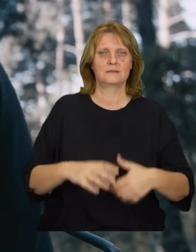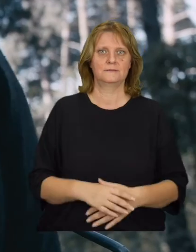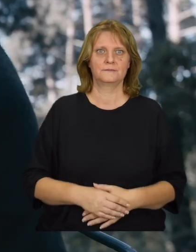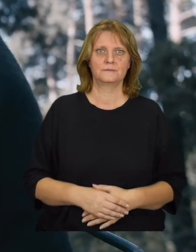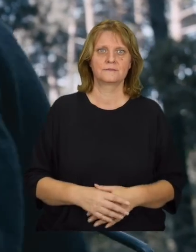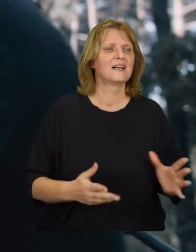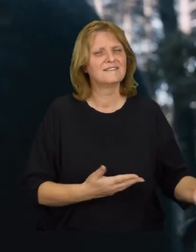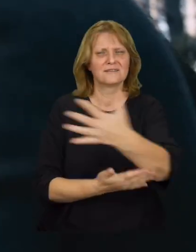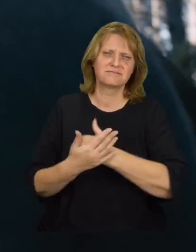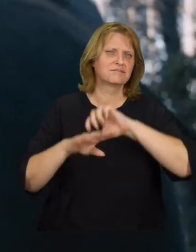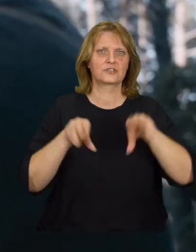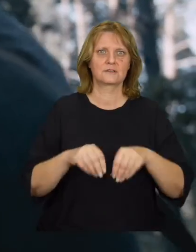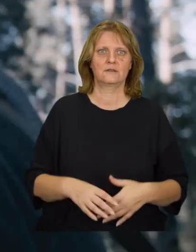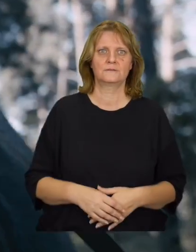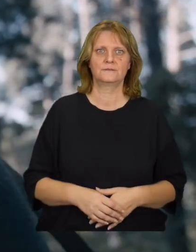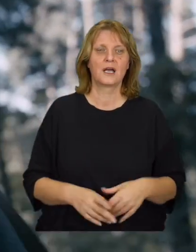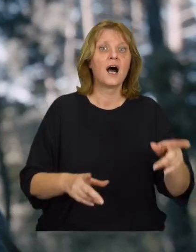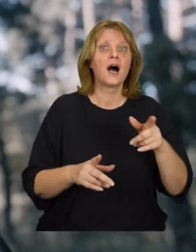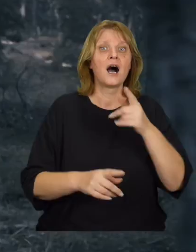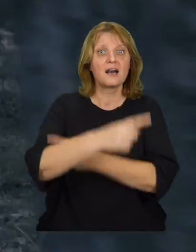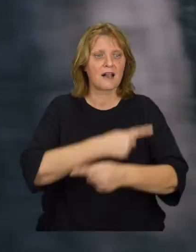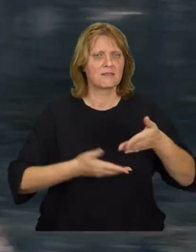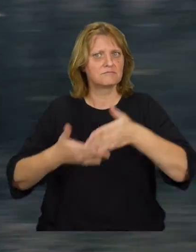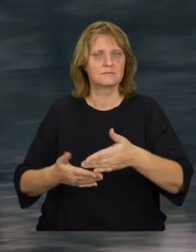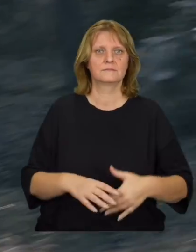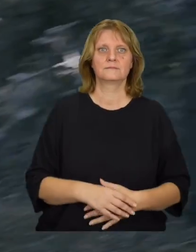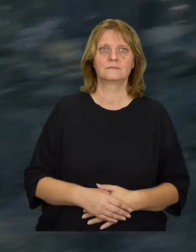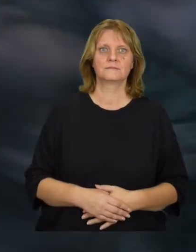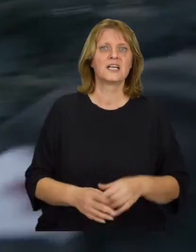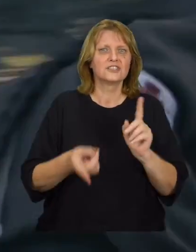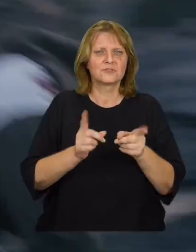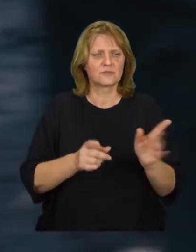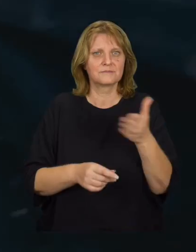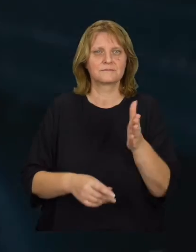Zabieraj wszystko! Opać radnego! Szybciej!